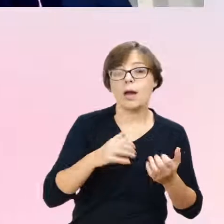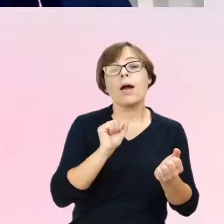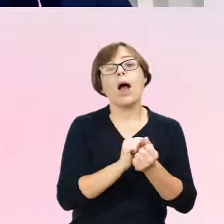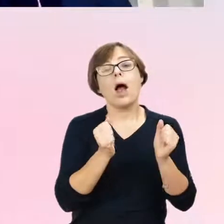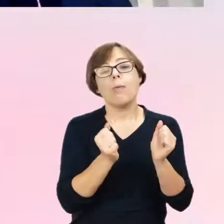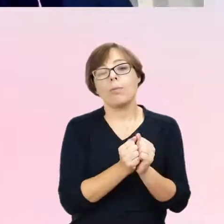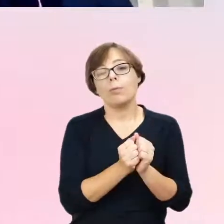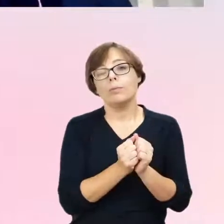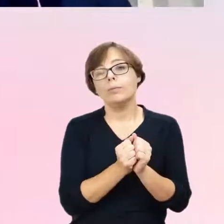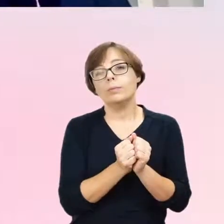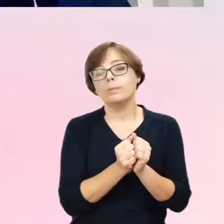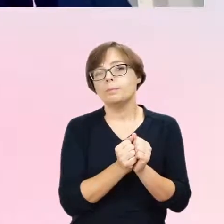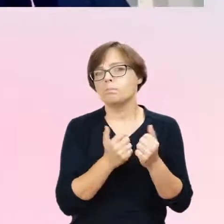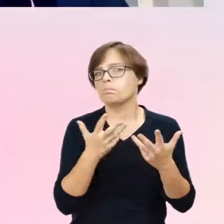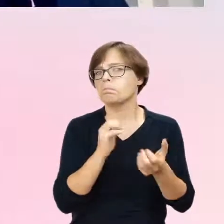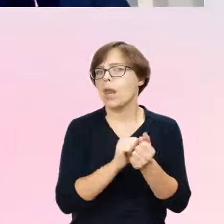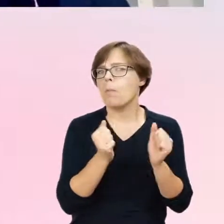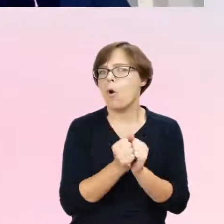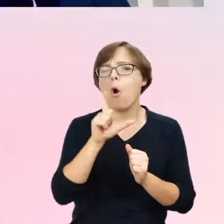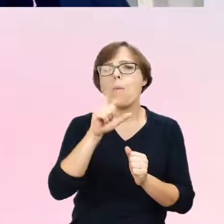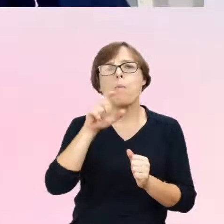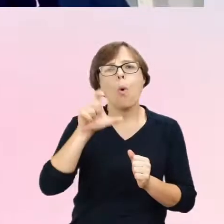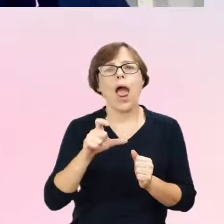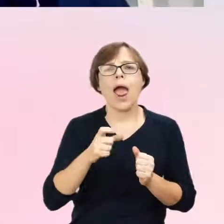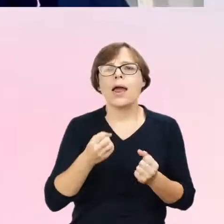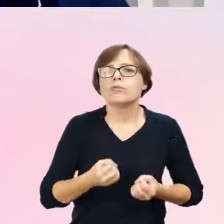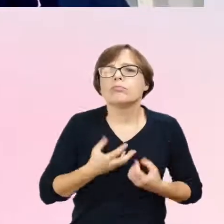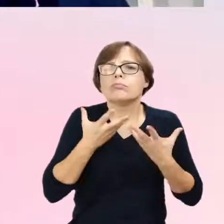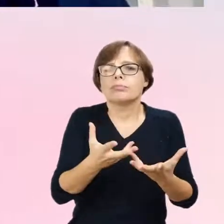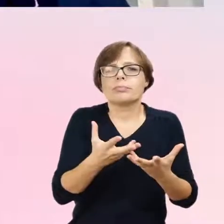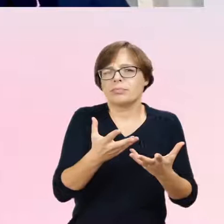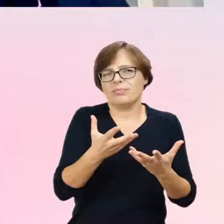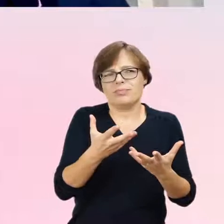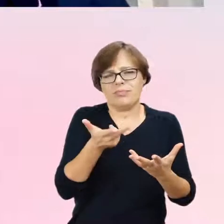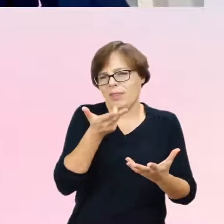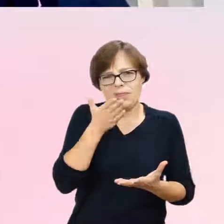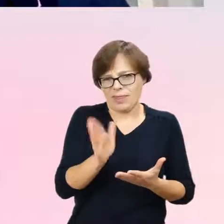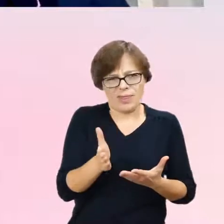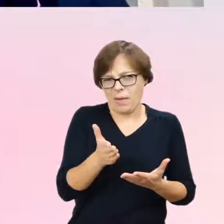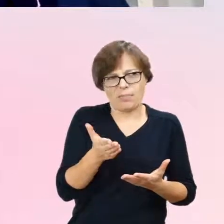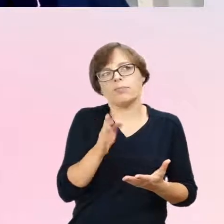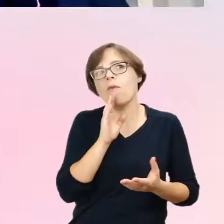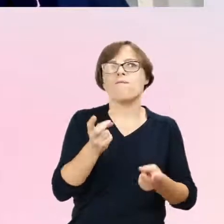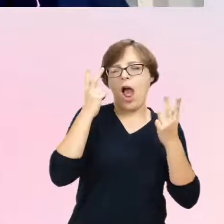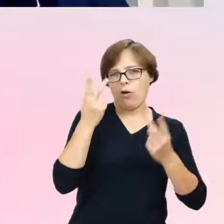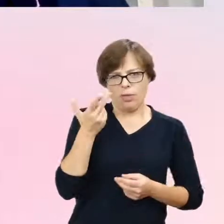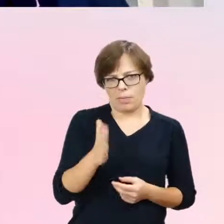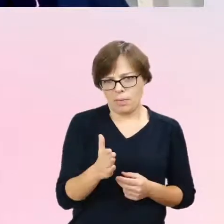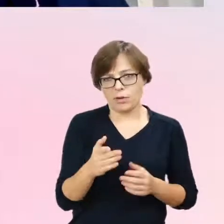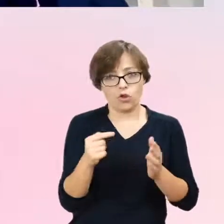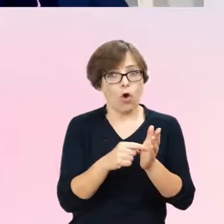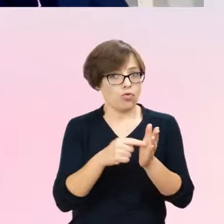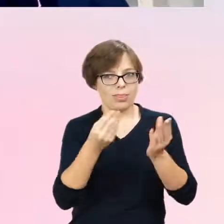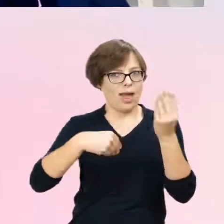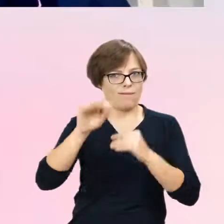ekspresji płci nie będzie istotna. I na to, czy w ten sposób wskazało najwięcej